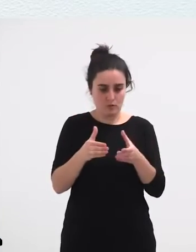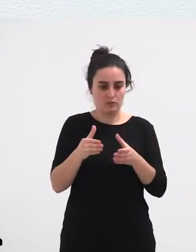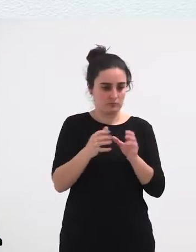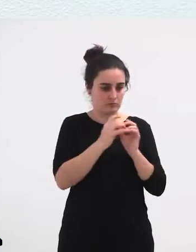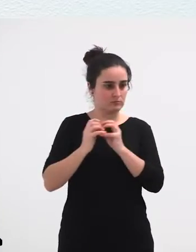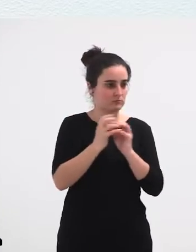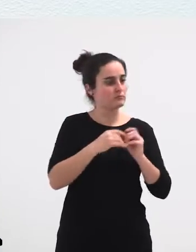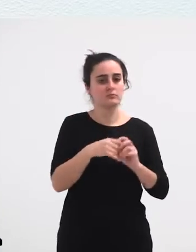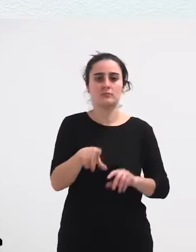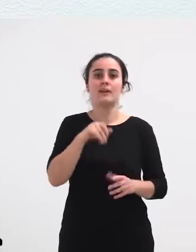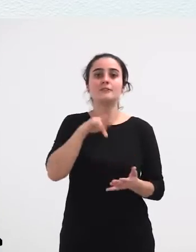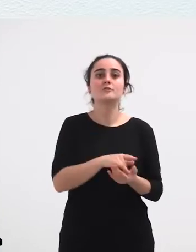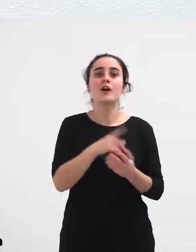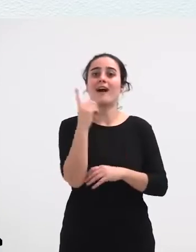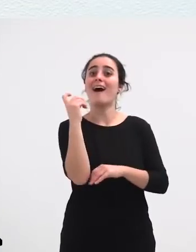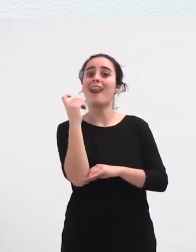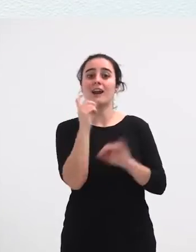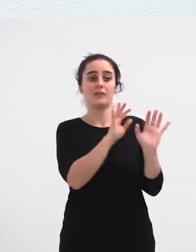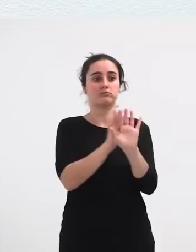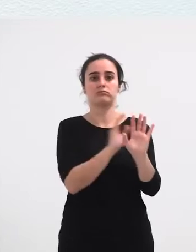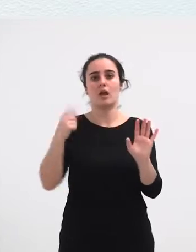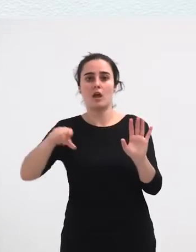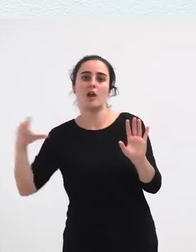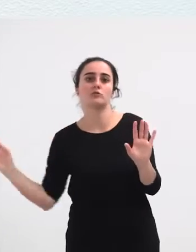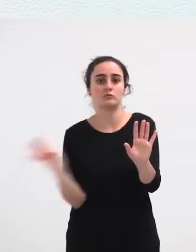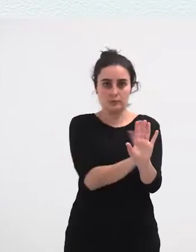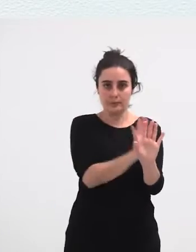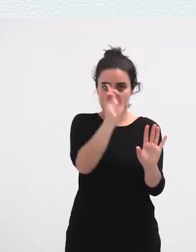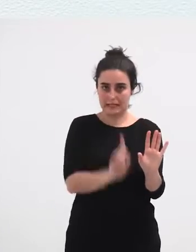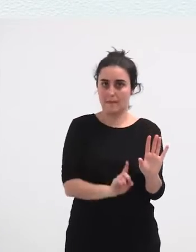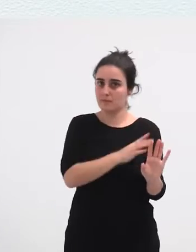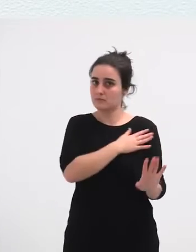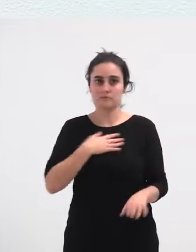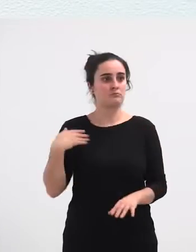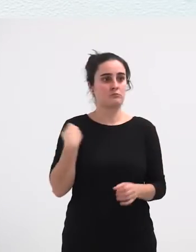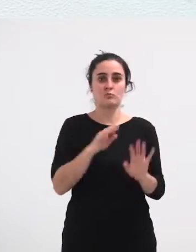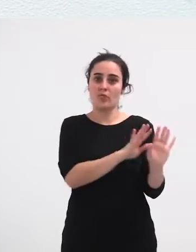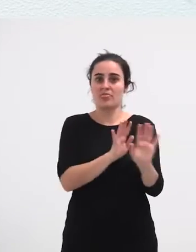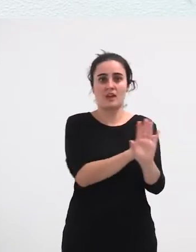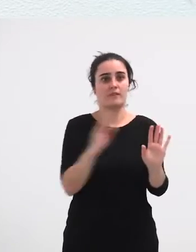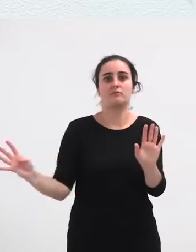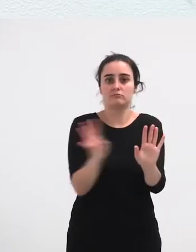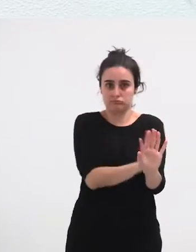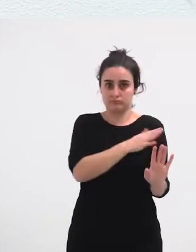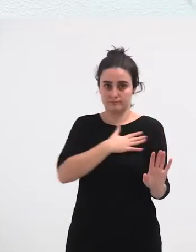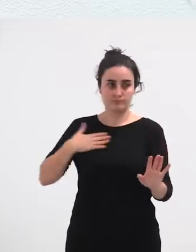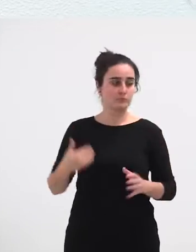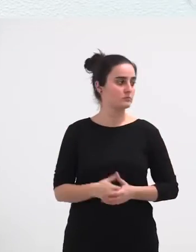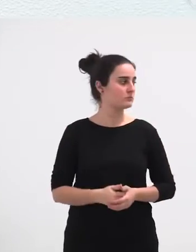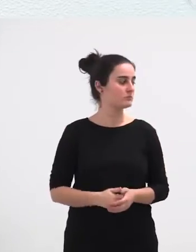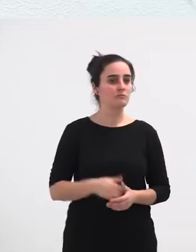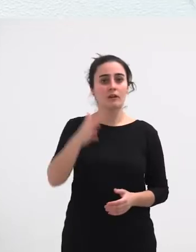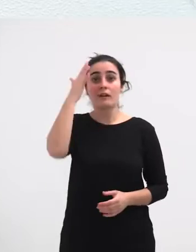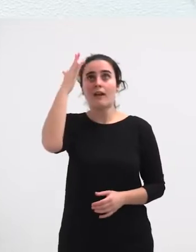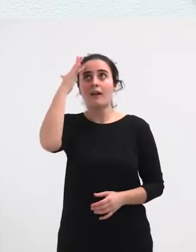Alardea Pasatzen Danunean Sartzea Desfilean Bertan Desfilean Bertan Sartzea Esperantza